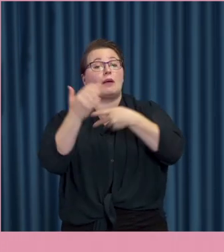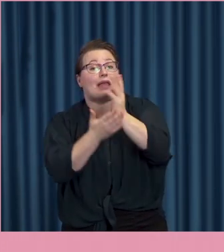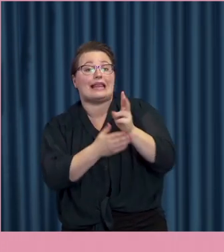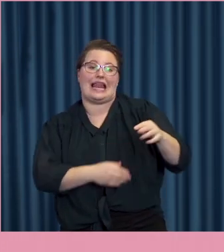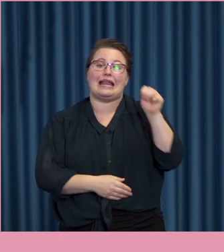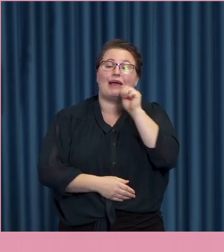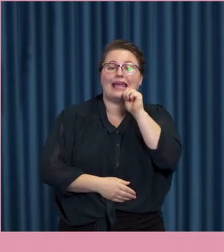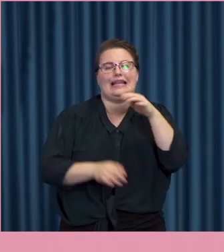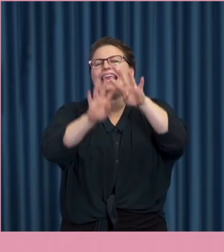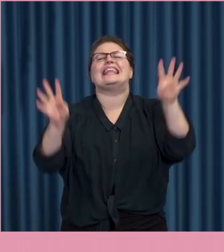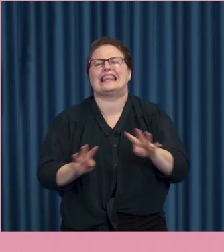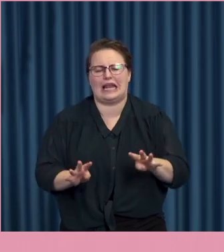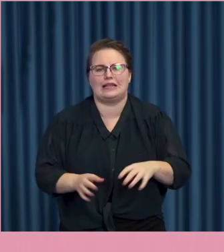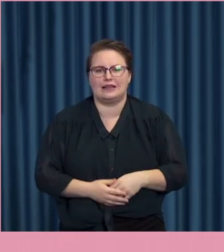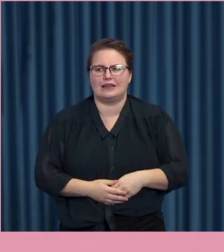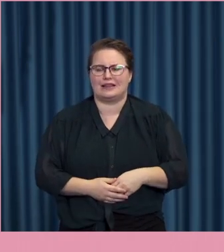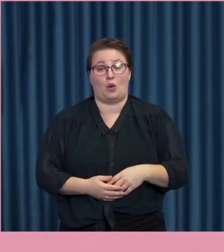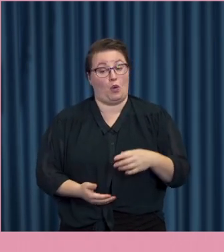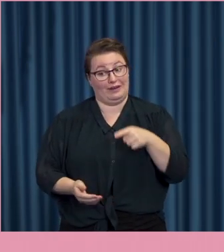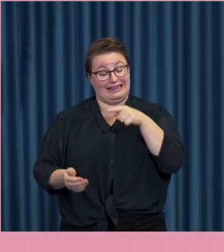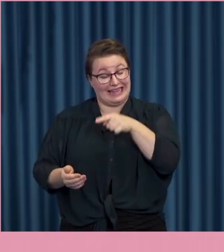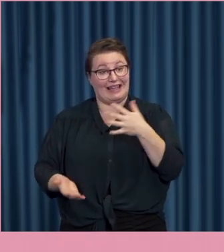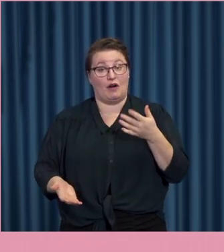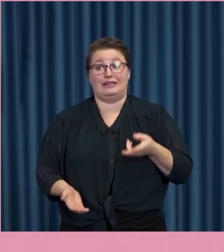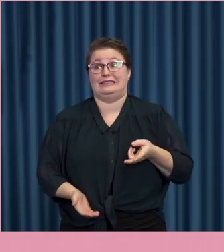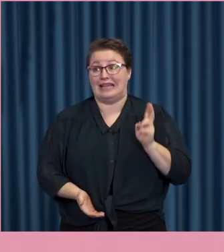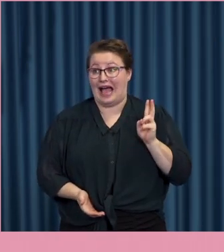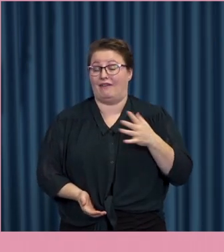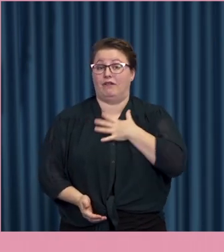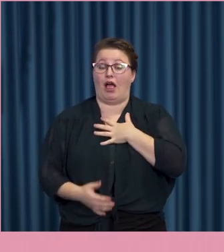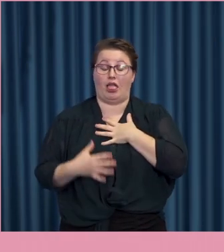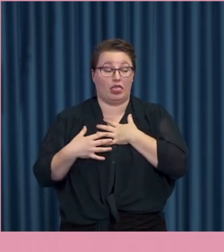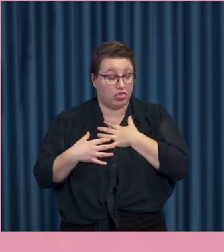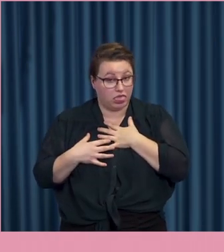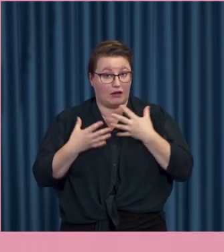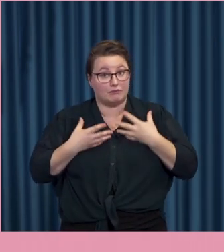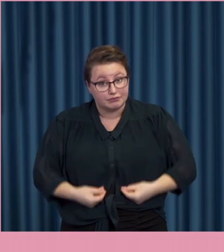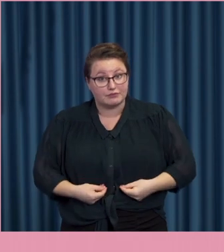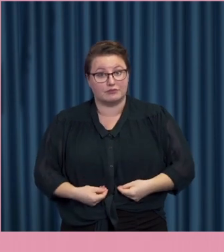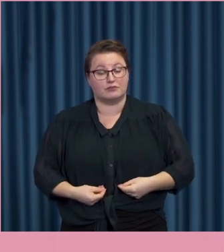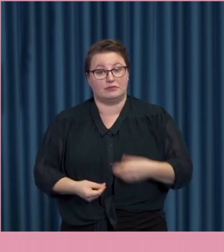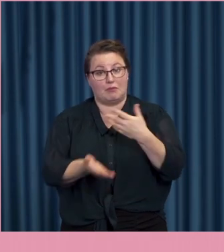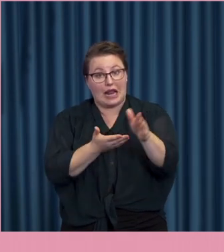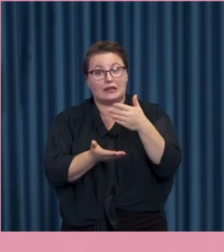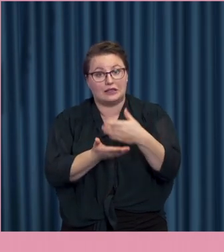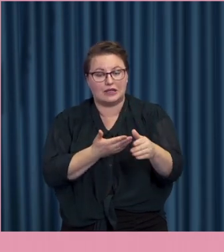Och det var en jävligt deprimerande berättelse som Uppdraggranskning berättade med